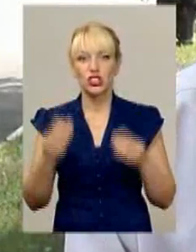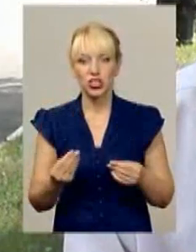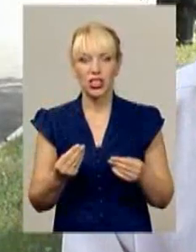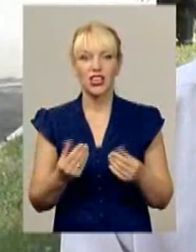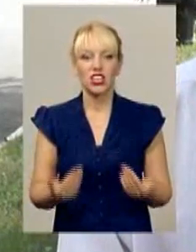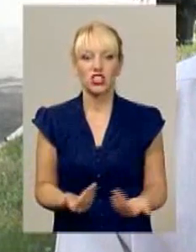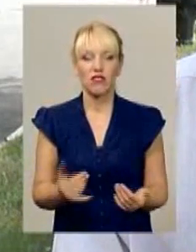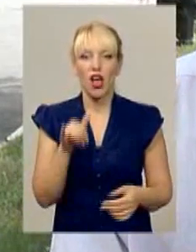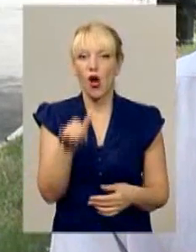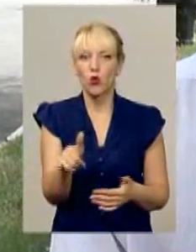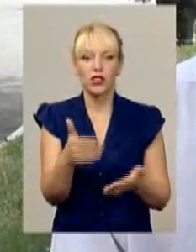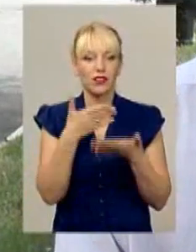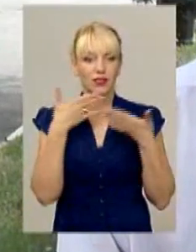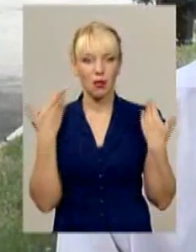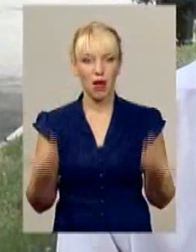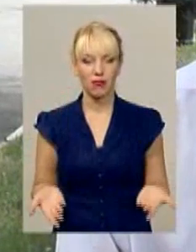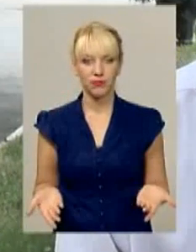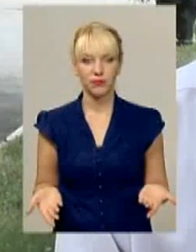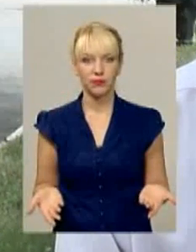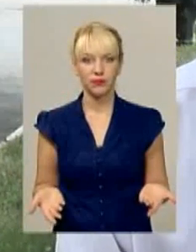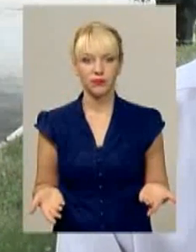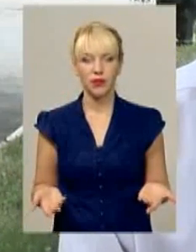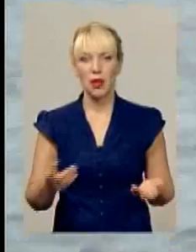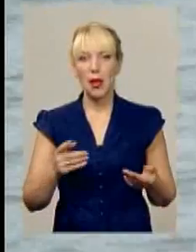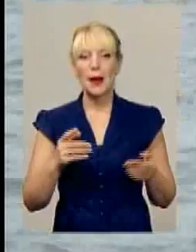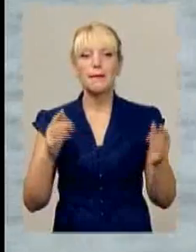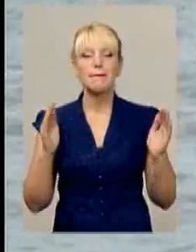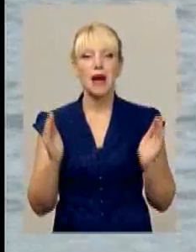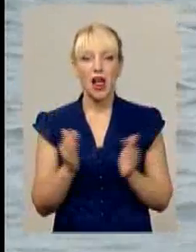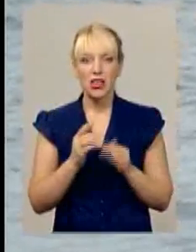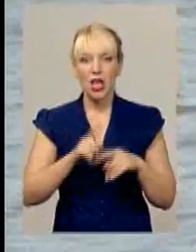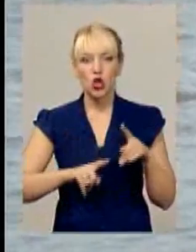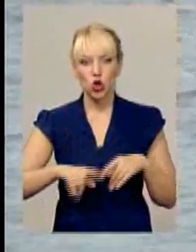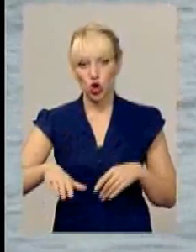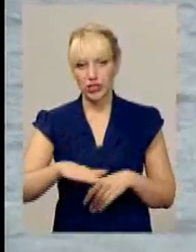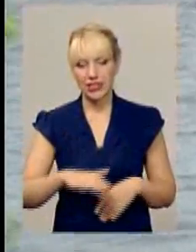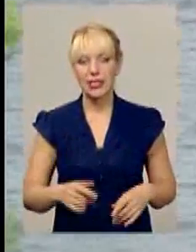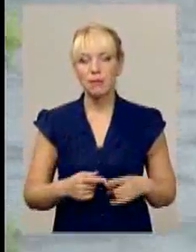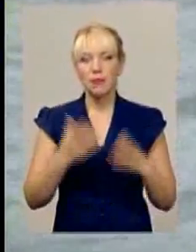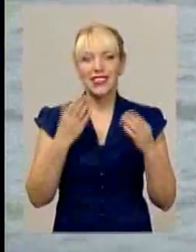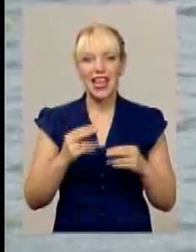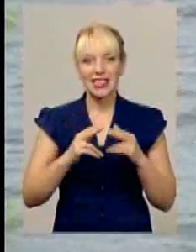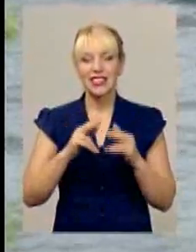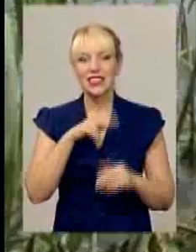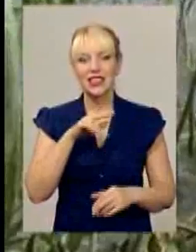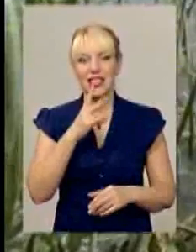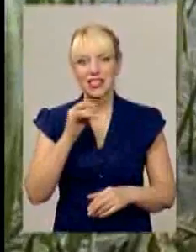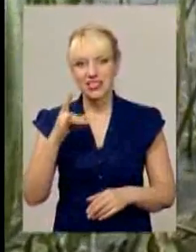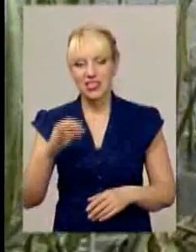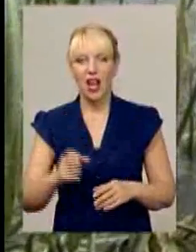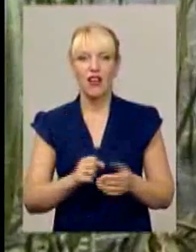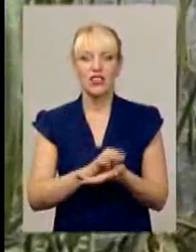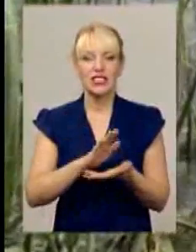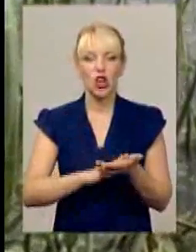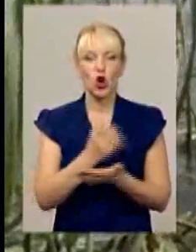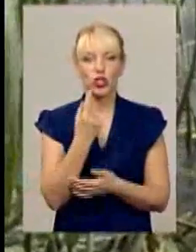нема малої родини. День Дністра цього року відзначається 11 липня. Мета